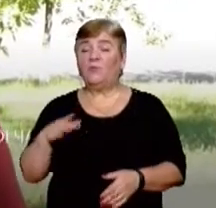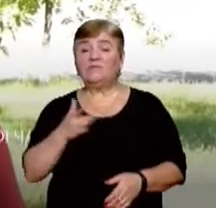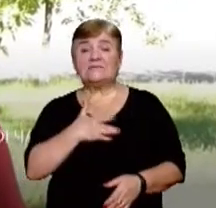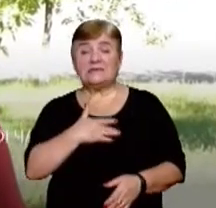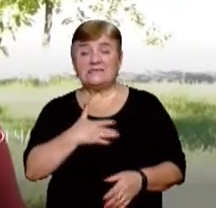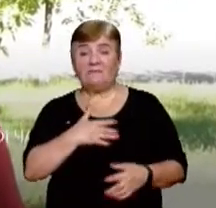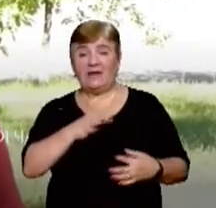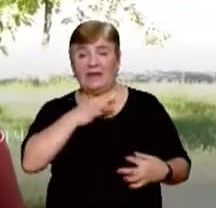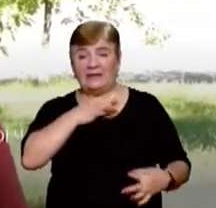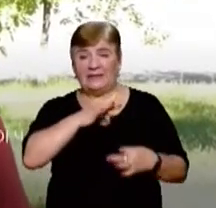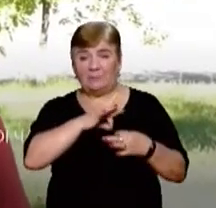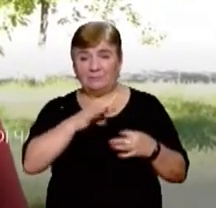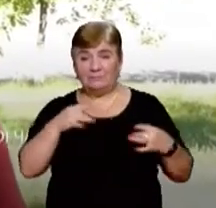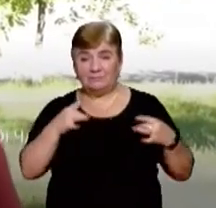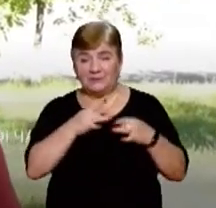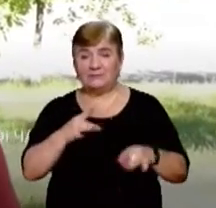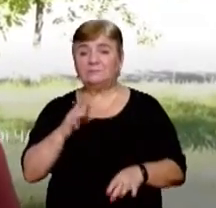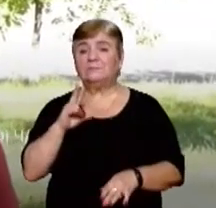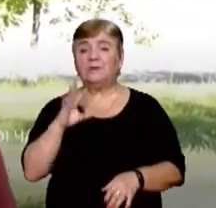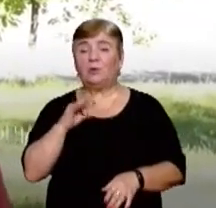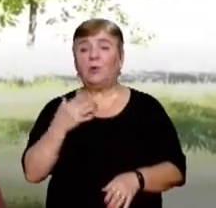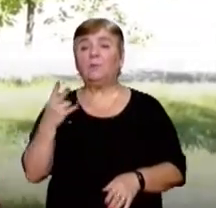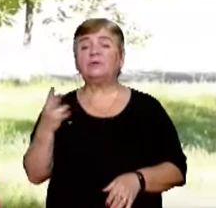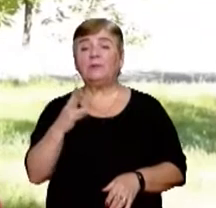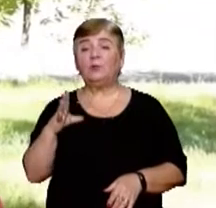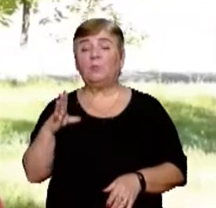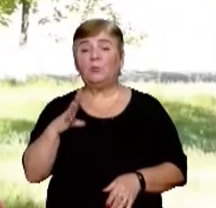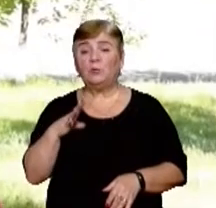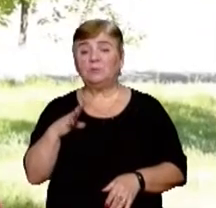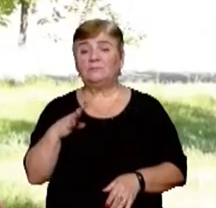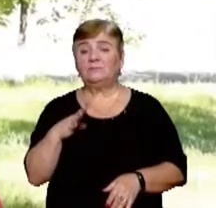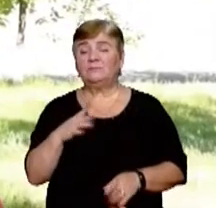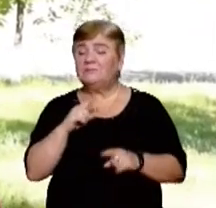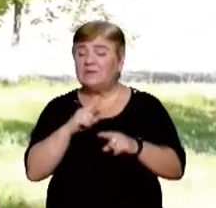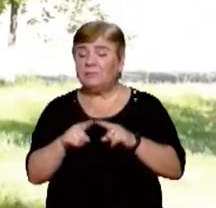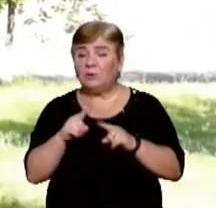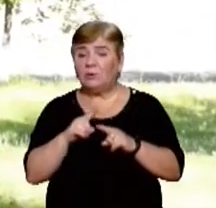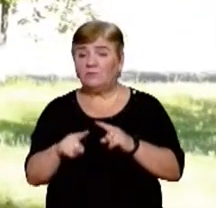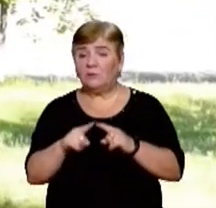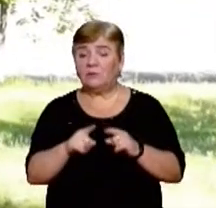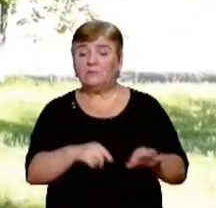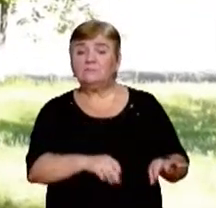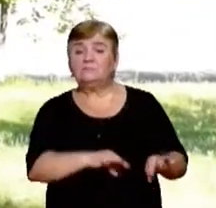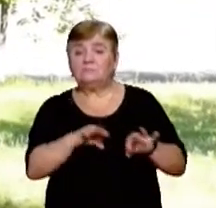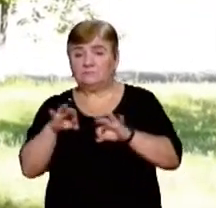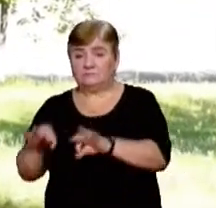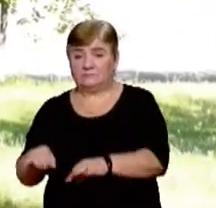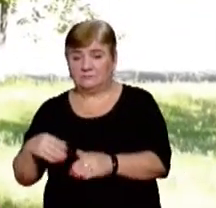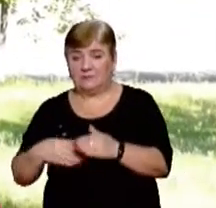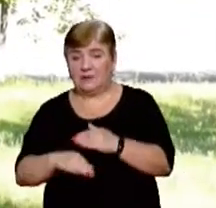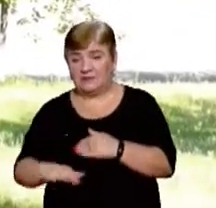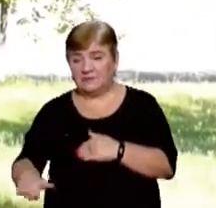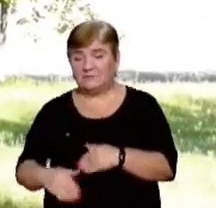напад і його потрібно було терміново звідти евакуювати.